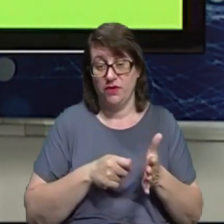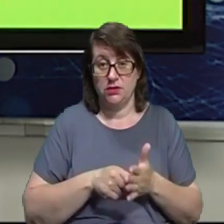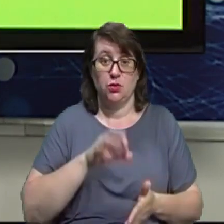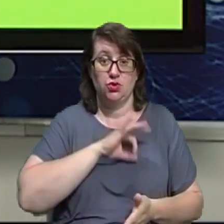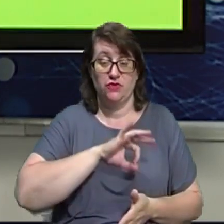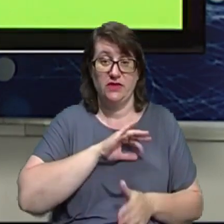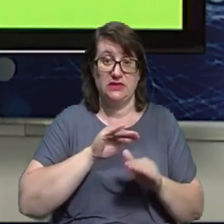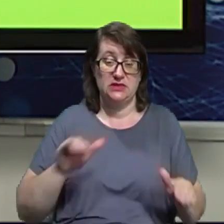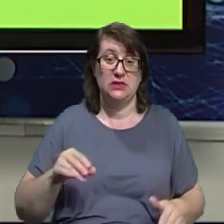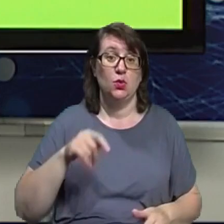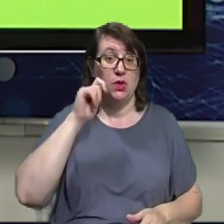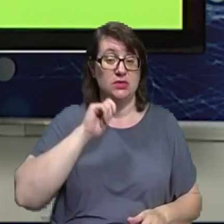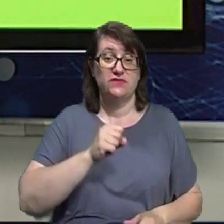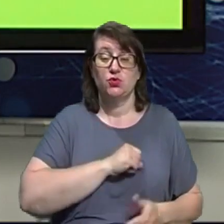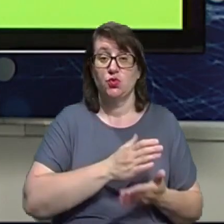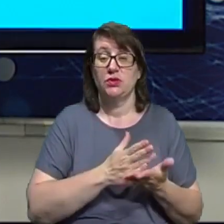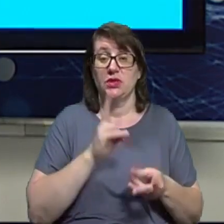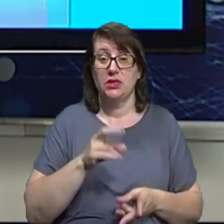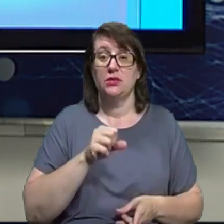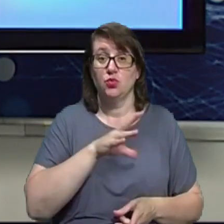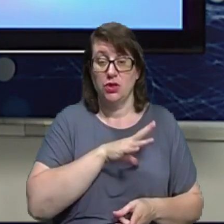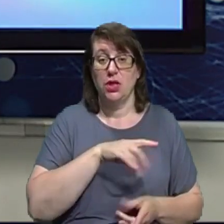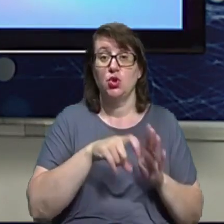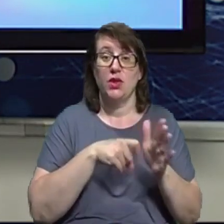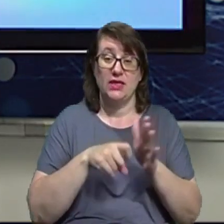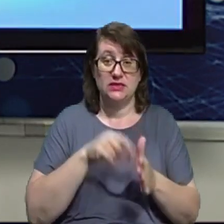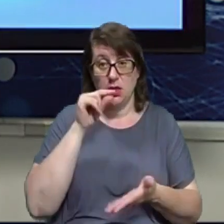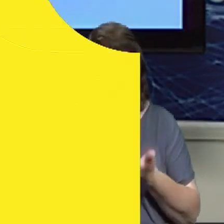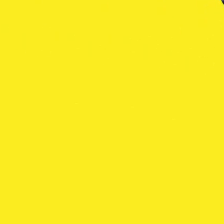військовослужбовців, які воювали у Донецькій та Луганській областях.